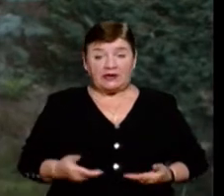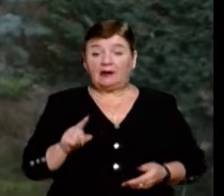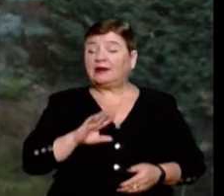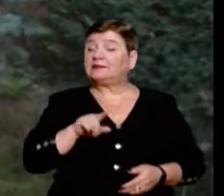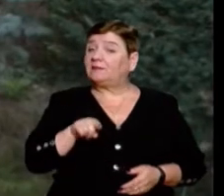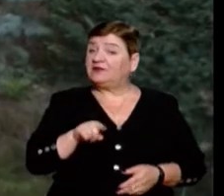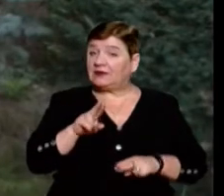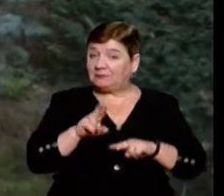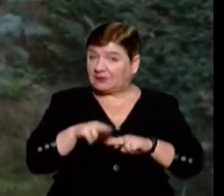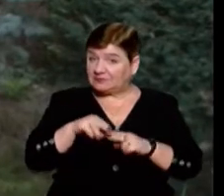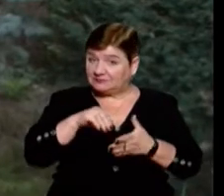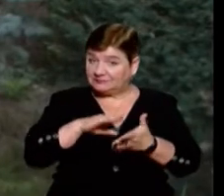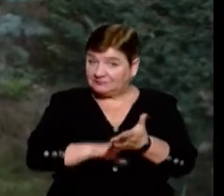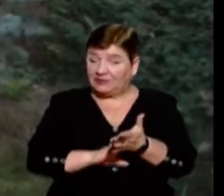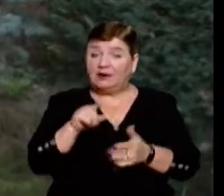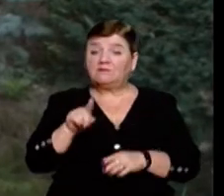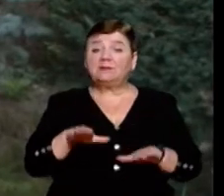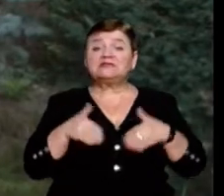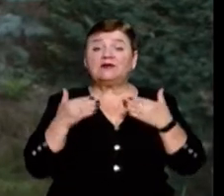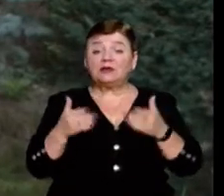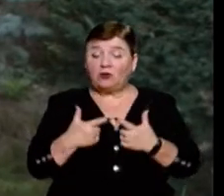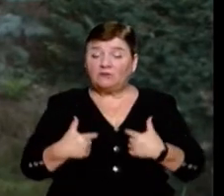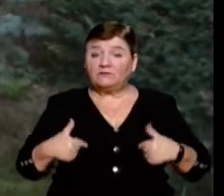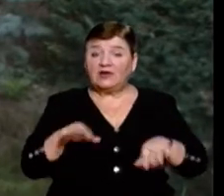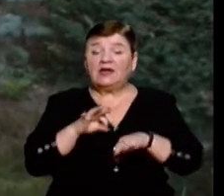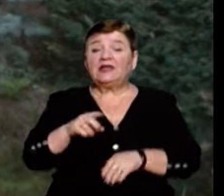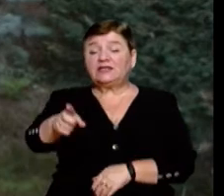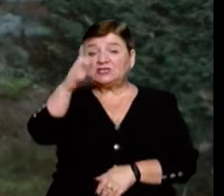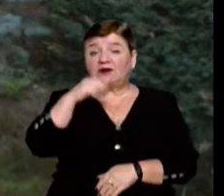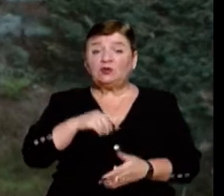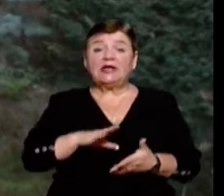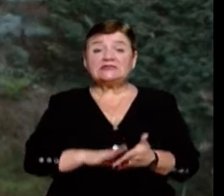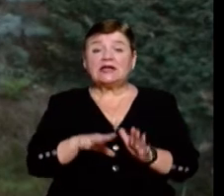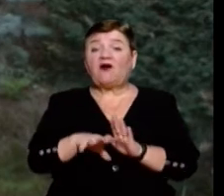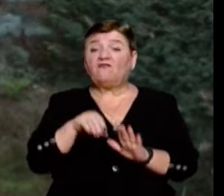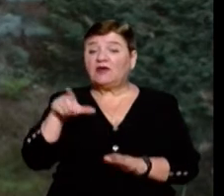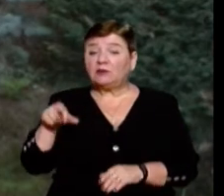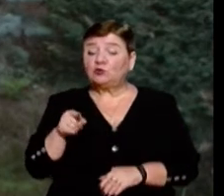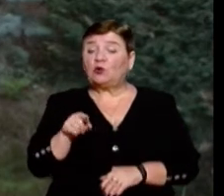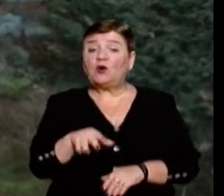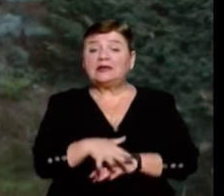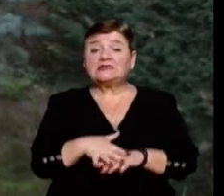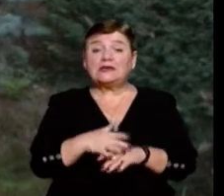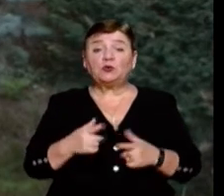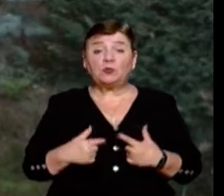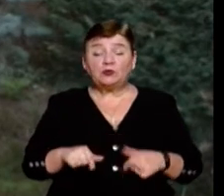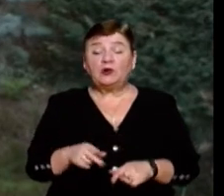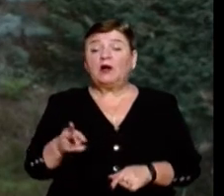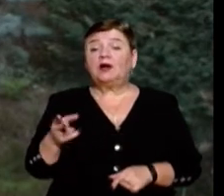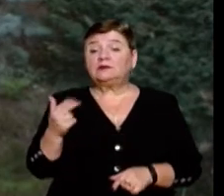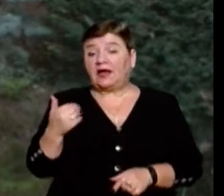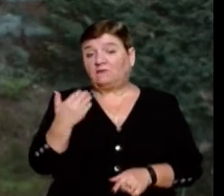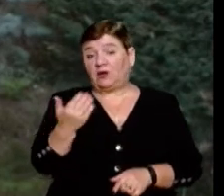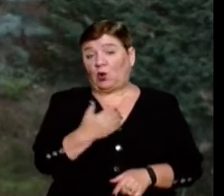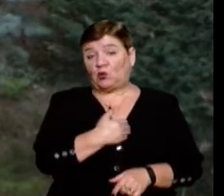ви зареєстровані, то вам необхідно звернутися до відділу ведення Державного реєстру виборців того населеного пункту, де ви плануєте голосувати.